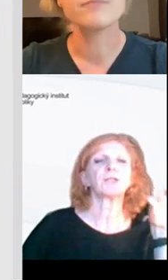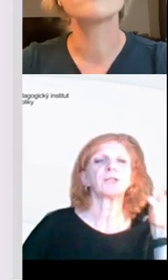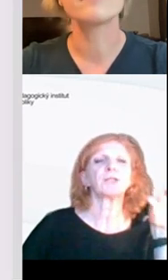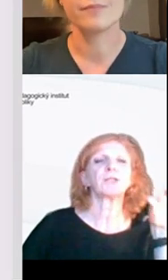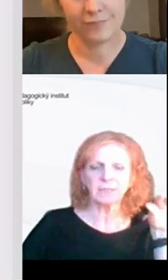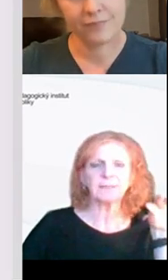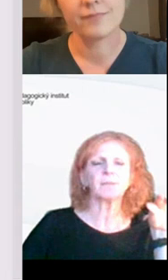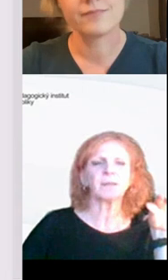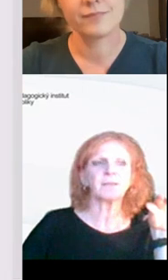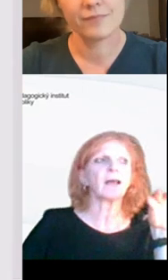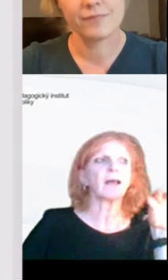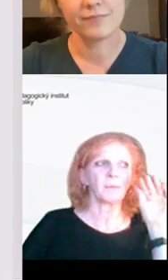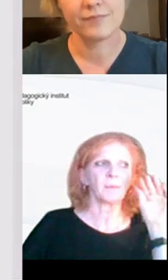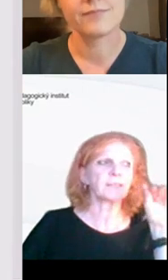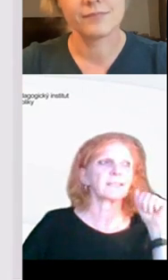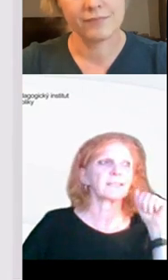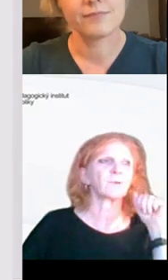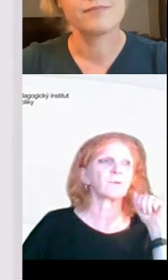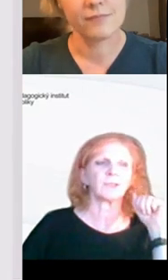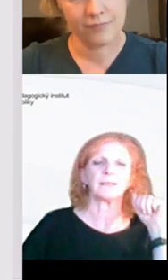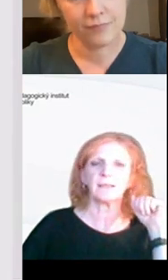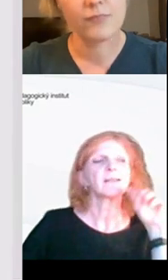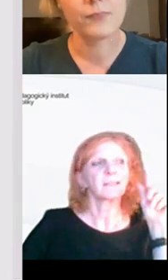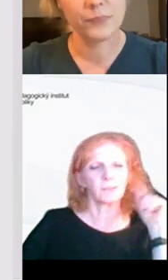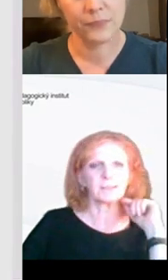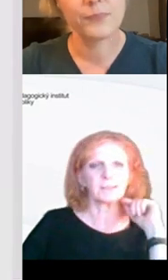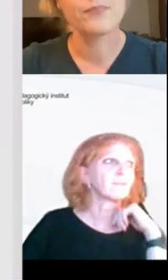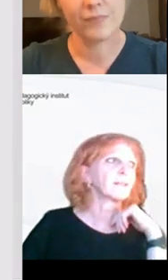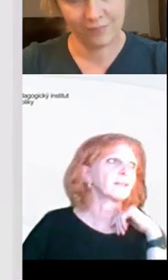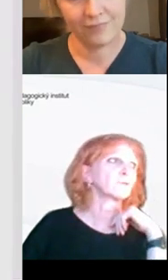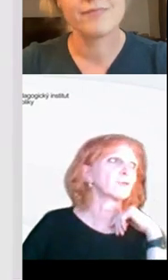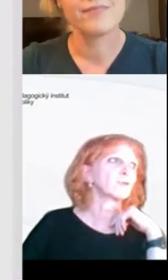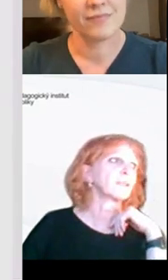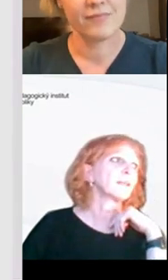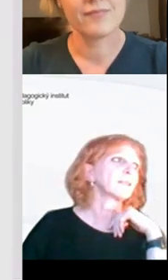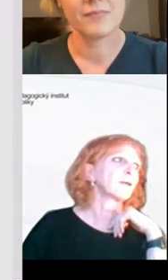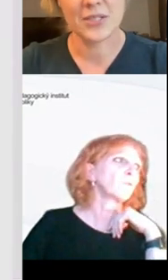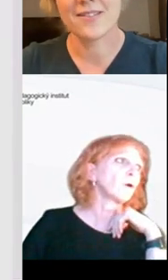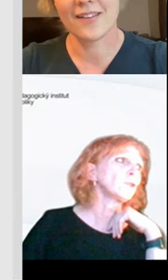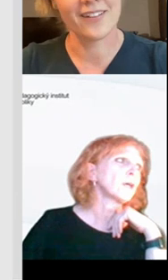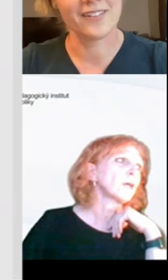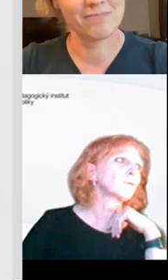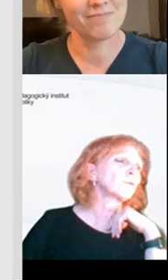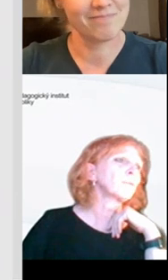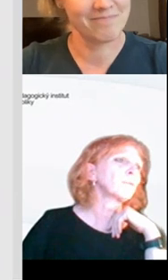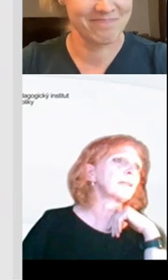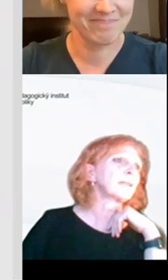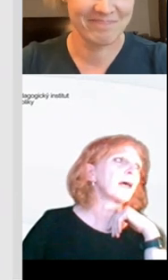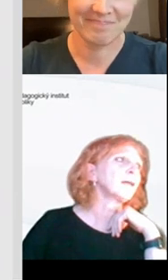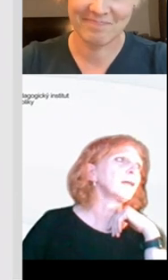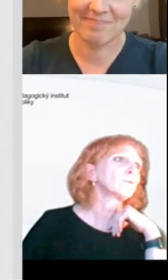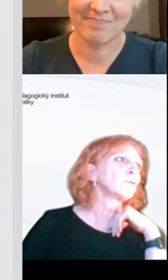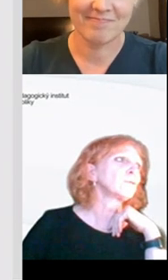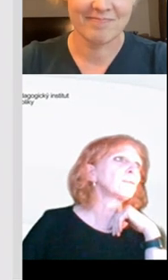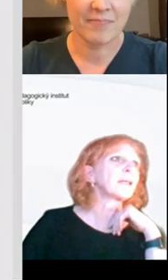podílejí. Pak je nácvět těch pravidel a máme přesně nastaveno, co se děje, když děti ty pravidla nedotršují. Děkuji moc. Osuneme se